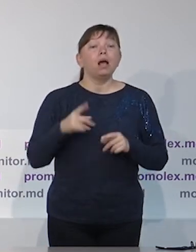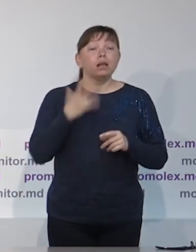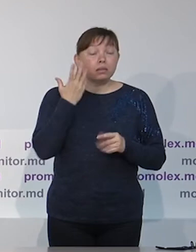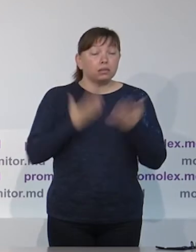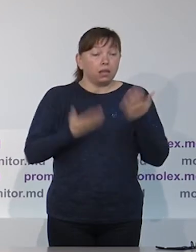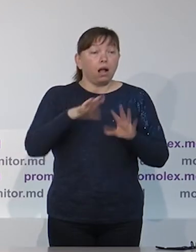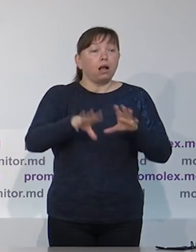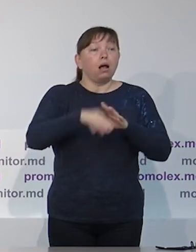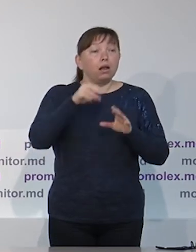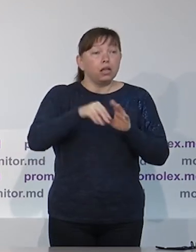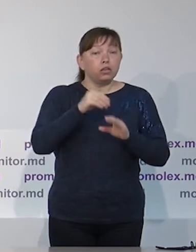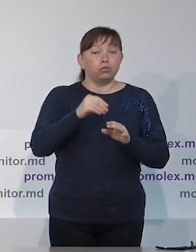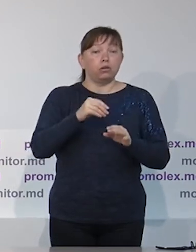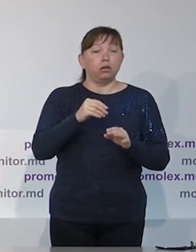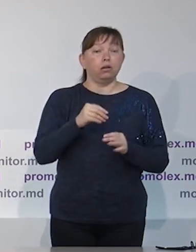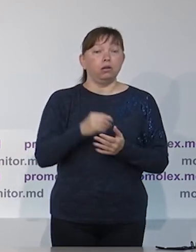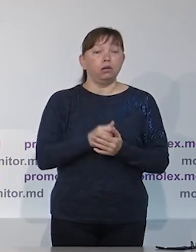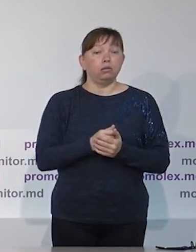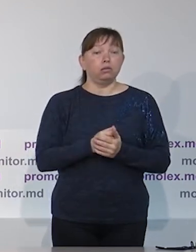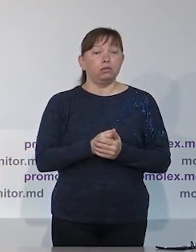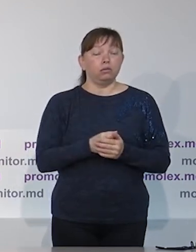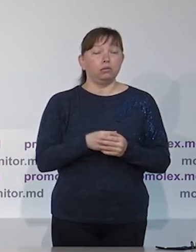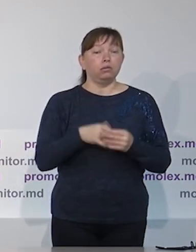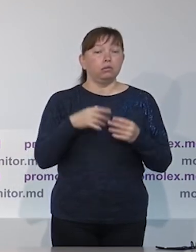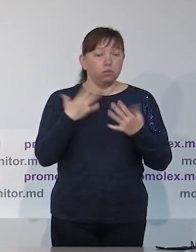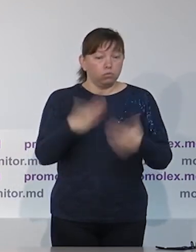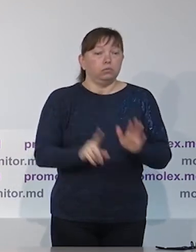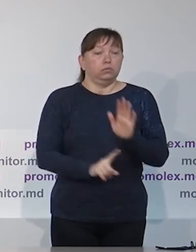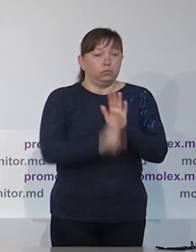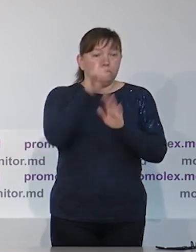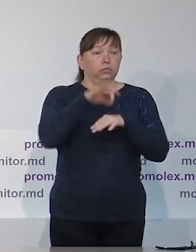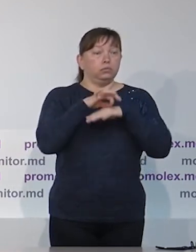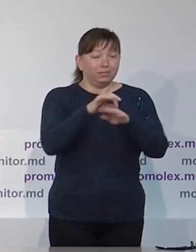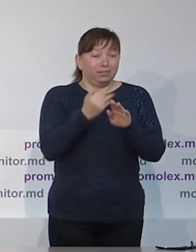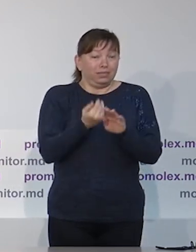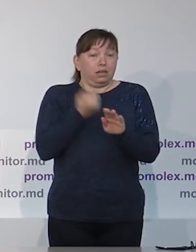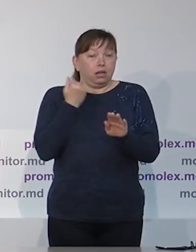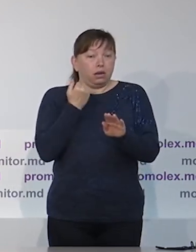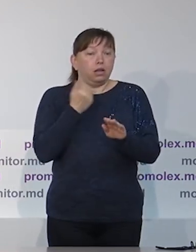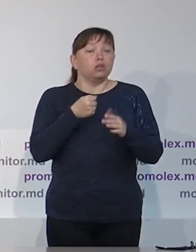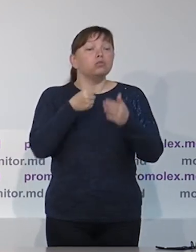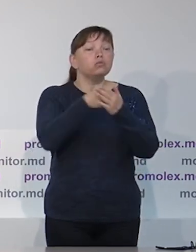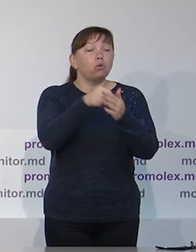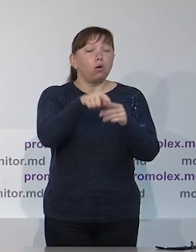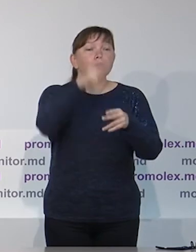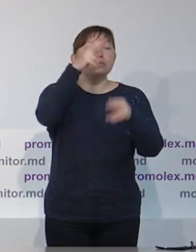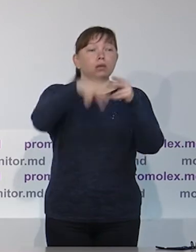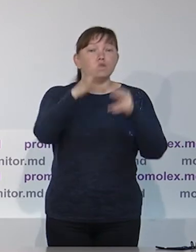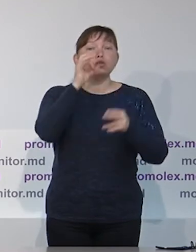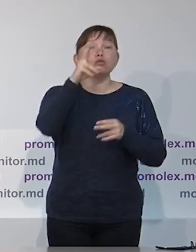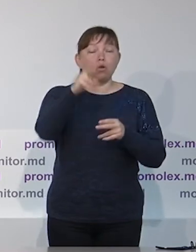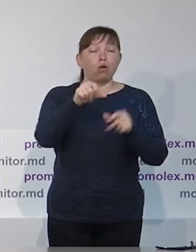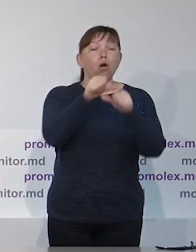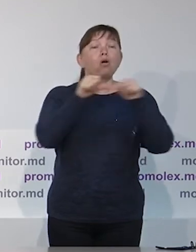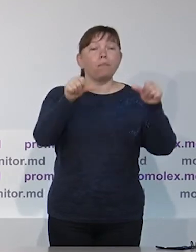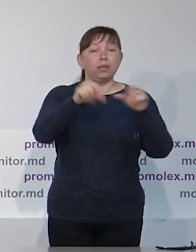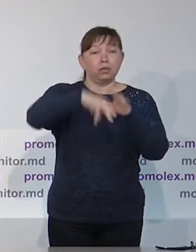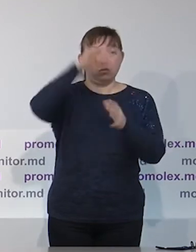может быть продлен на срок не более 90 дней, в том случае, если выборы